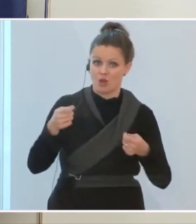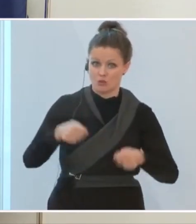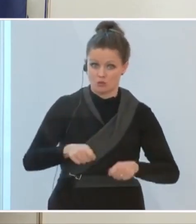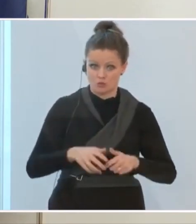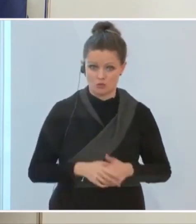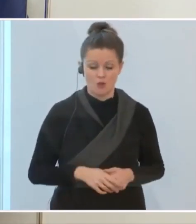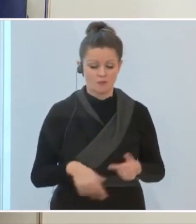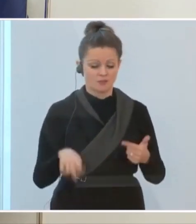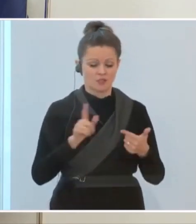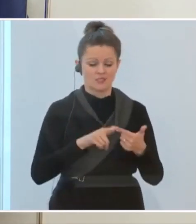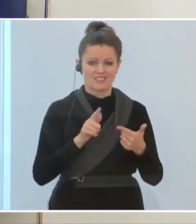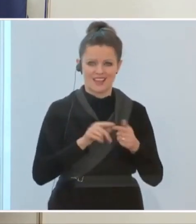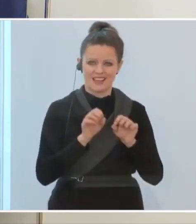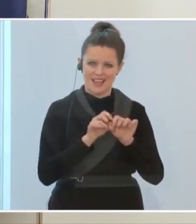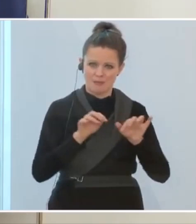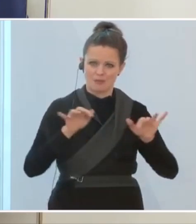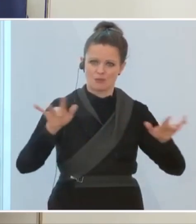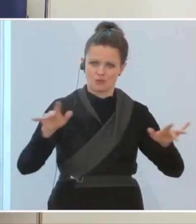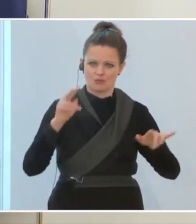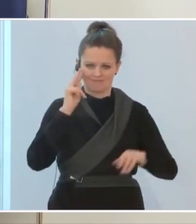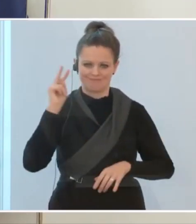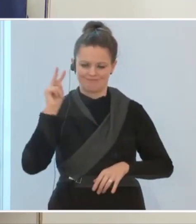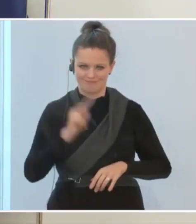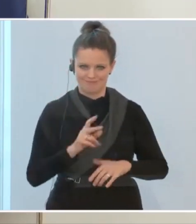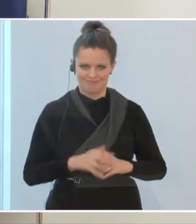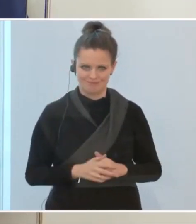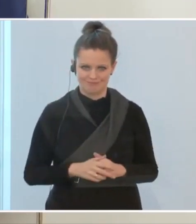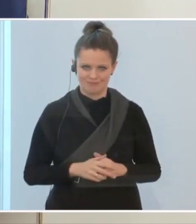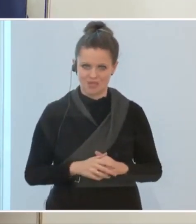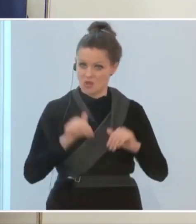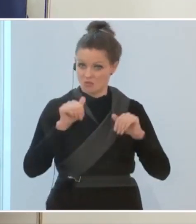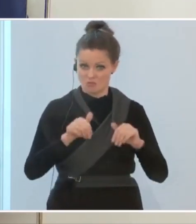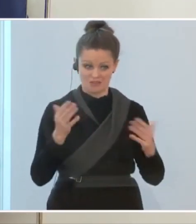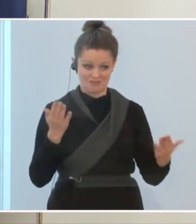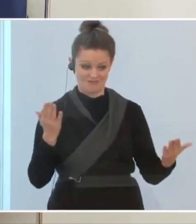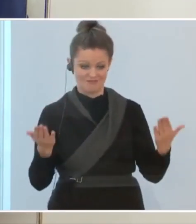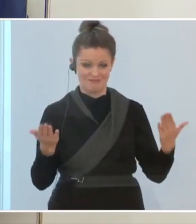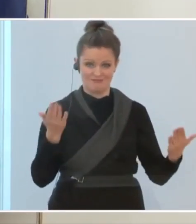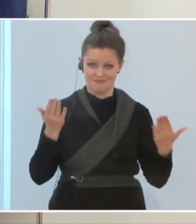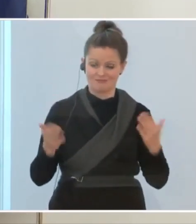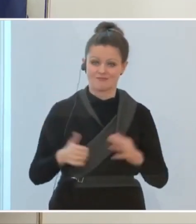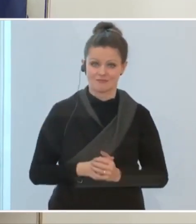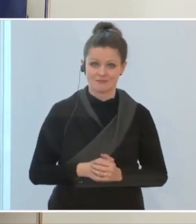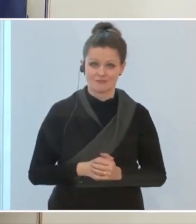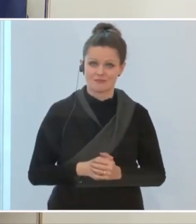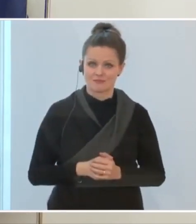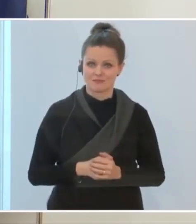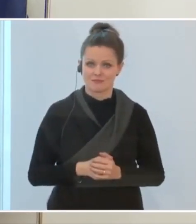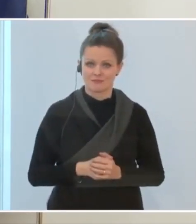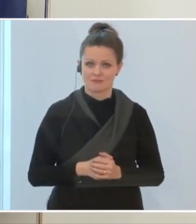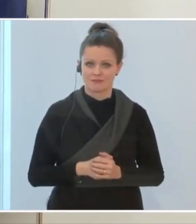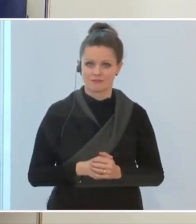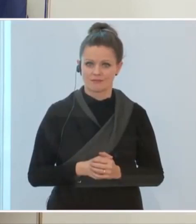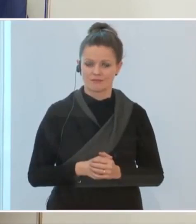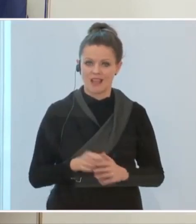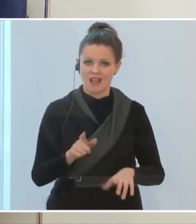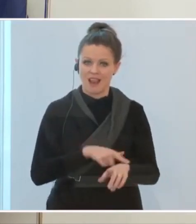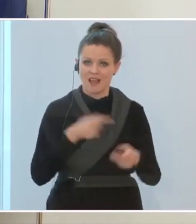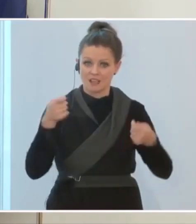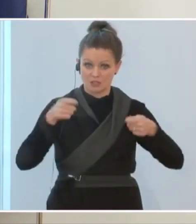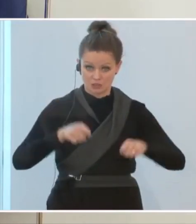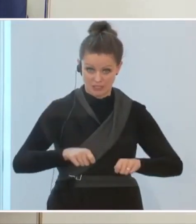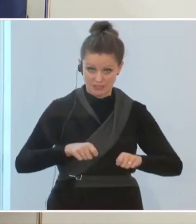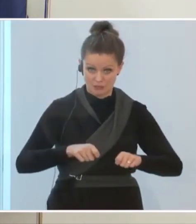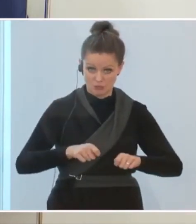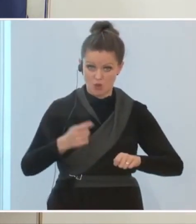zum Zweiten, und das ist der epidemiologische Gesichtspunkt, wo man eben abwiegen muss, ist die Frage, führt eine längere Schließung vielleicht